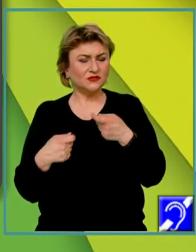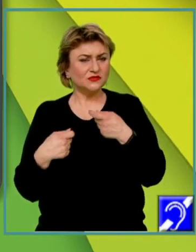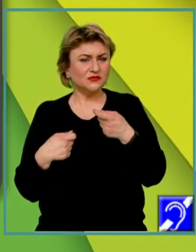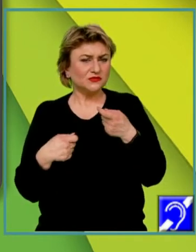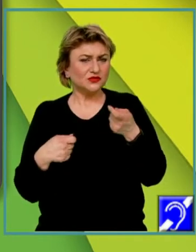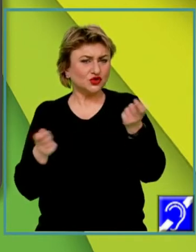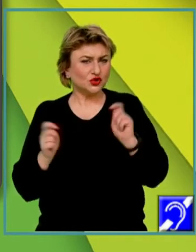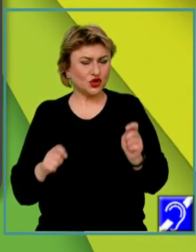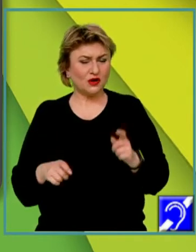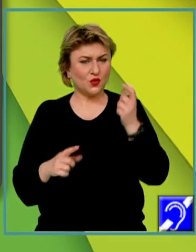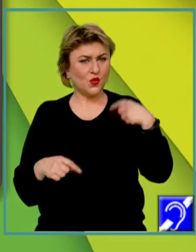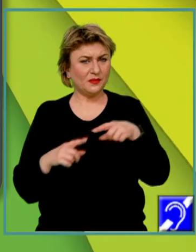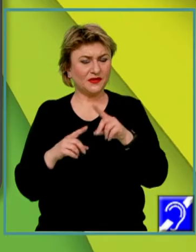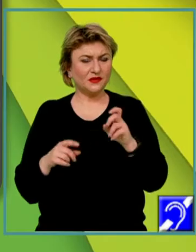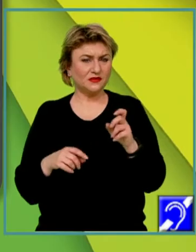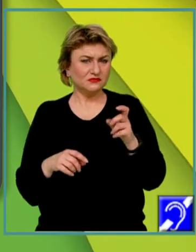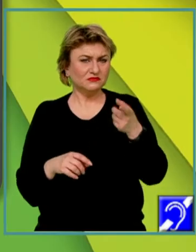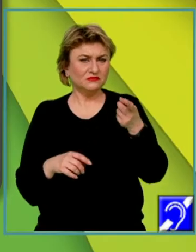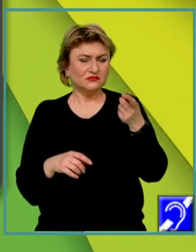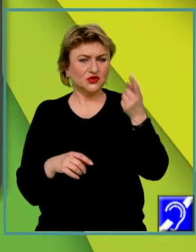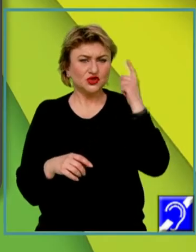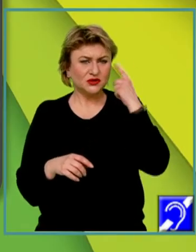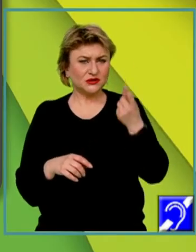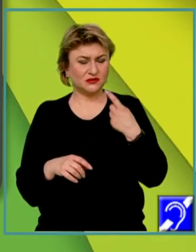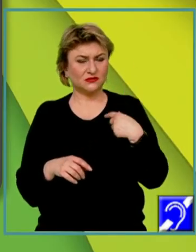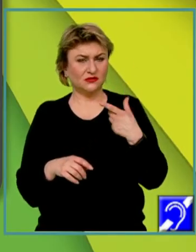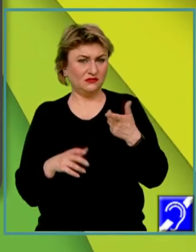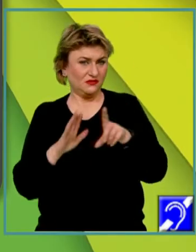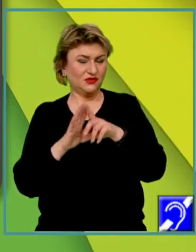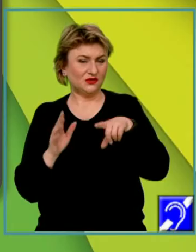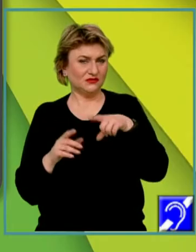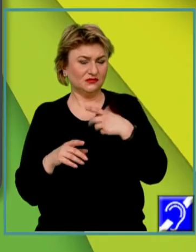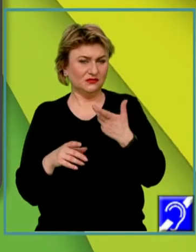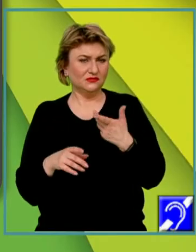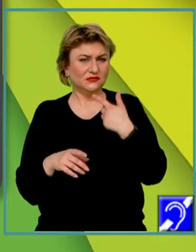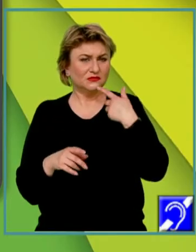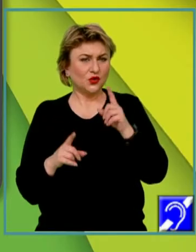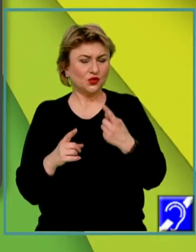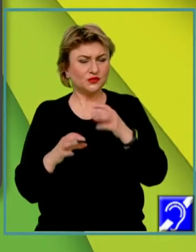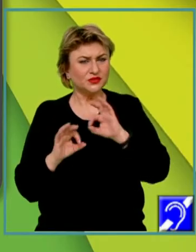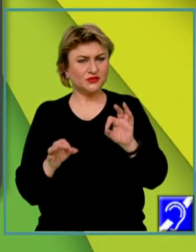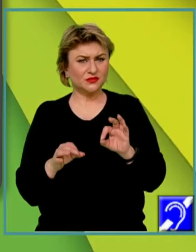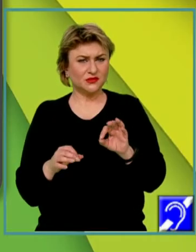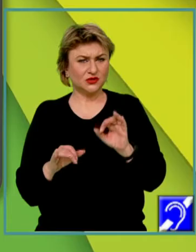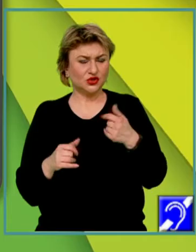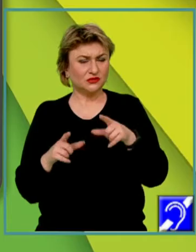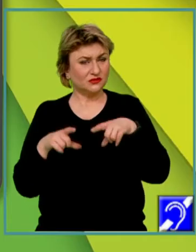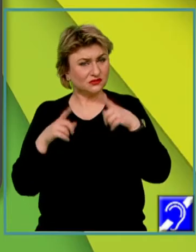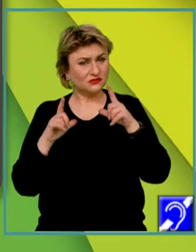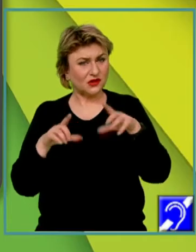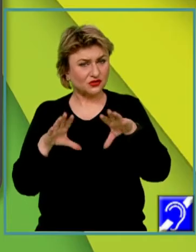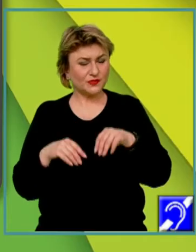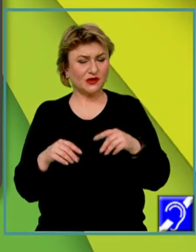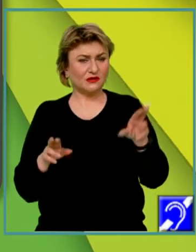și aprobate de oameni de știință. Deci, legea este un instrument de previziune, ea fiind așteptarea unei